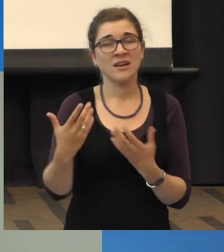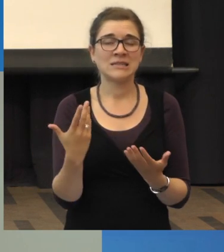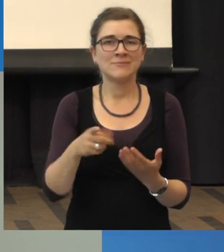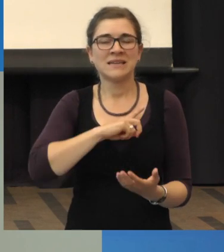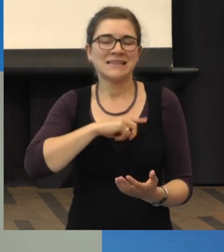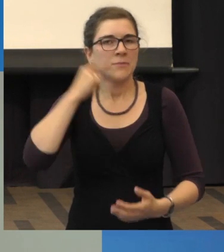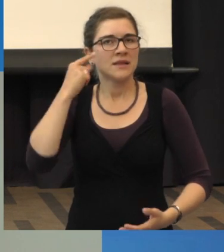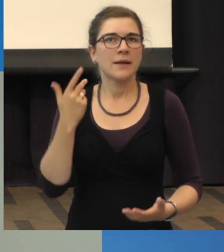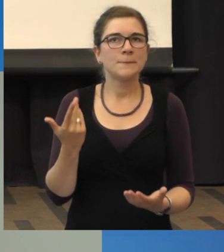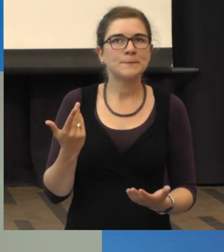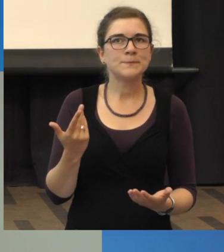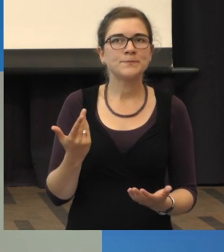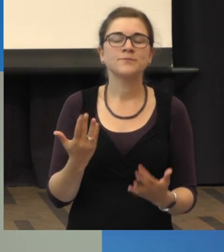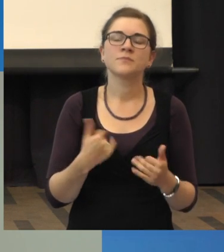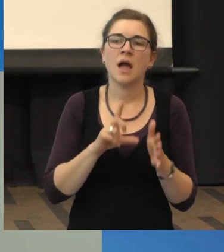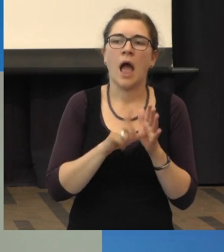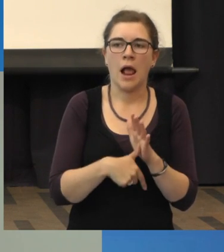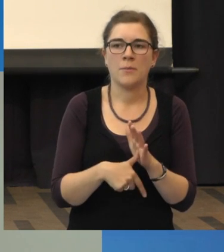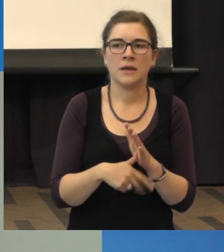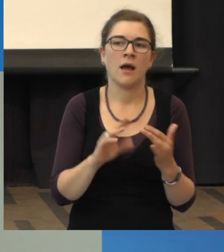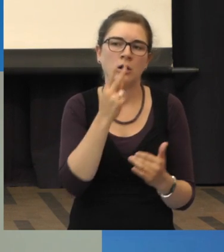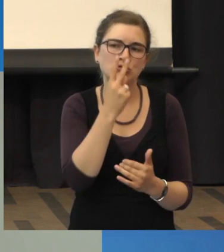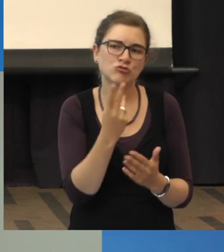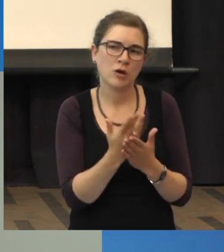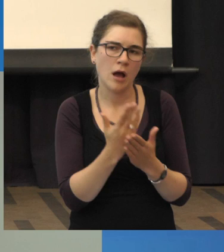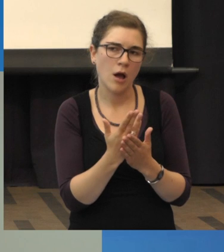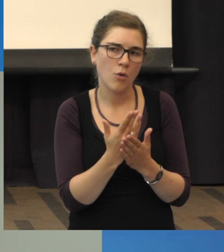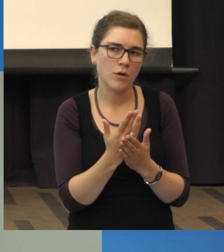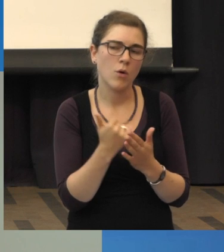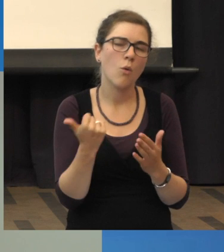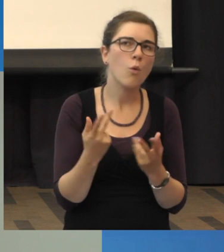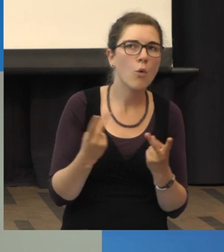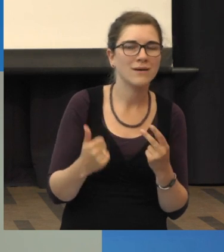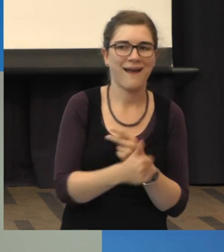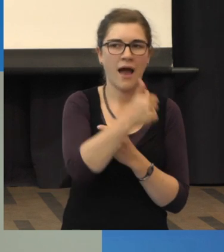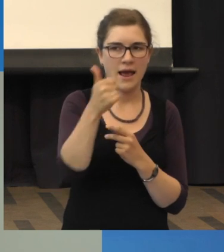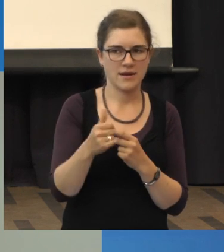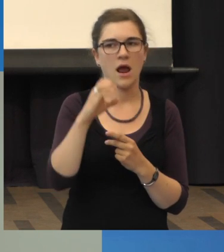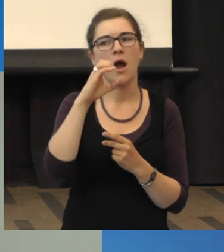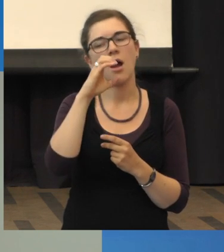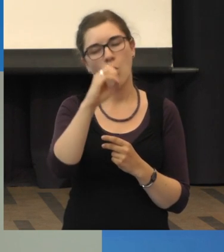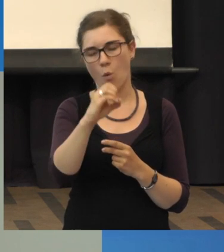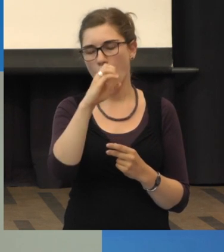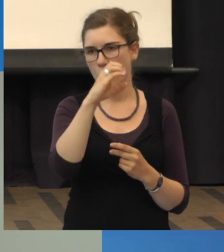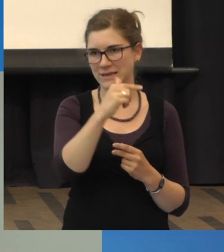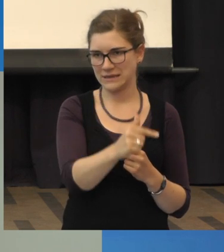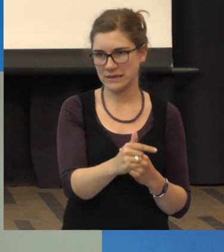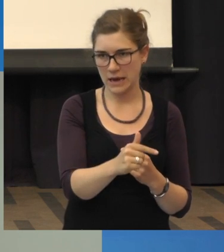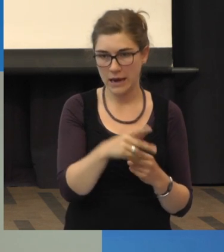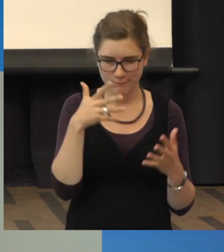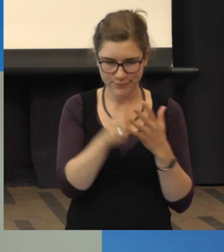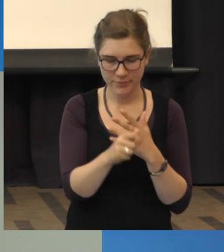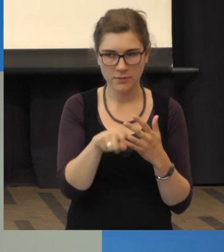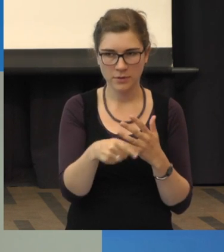das so, dass ich schon nach einem halben Jahr mal gucke, wie sieht es aus oder nach einem Jahr mit dem OCT und das dann auch versuche wieder